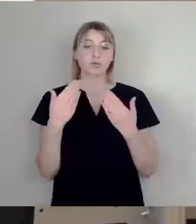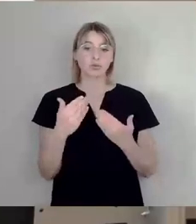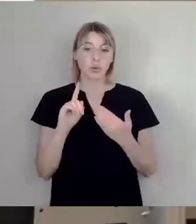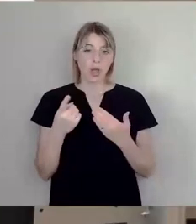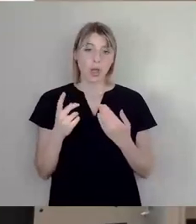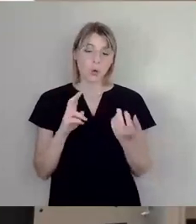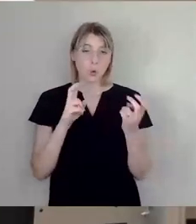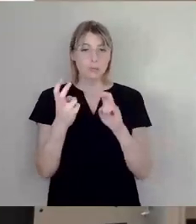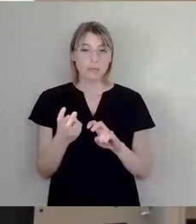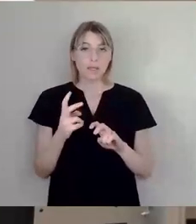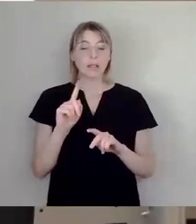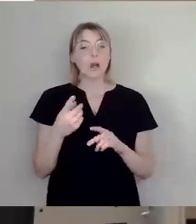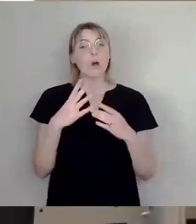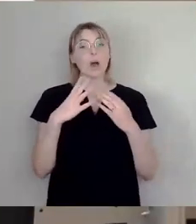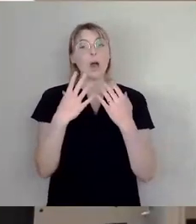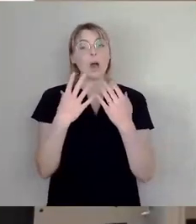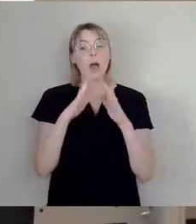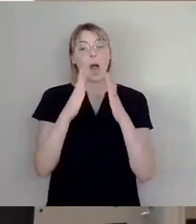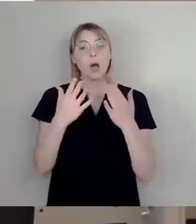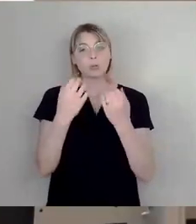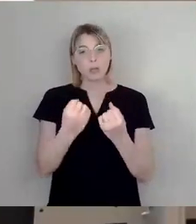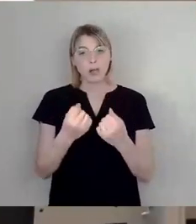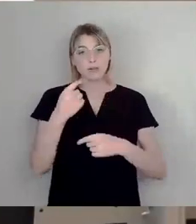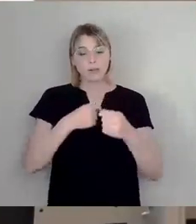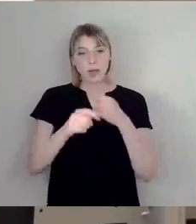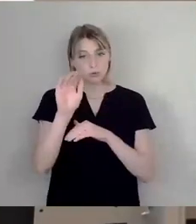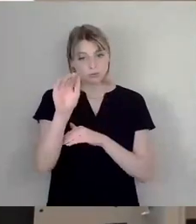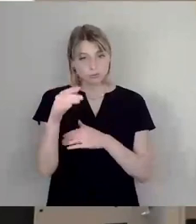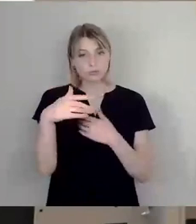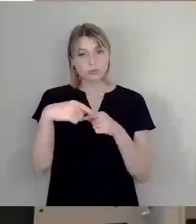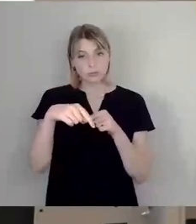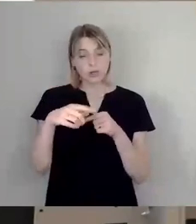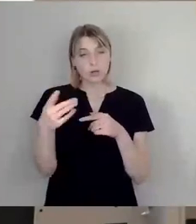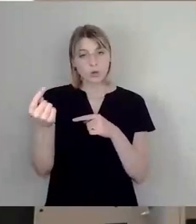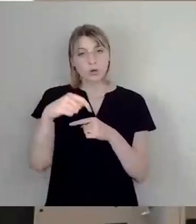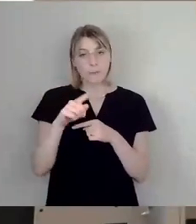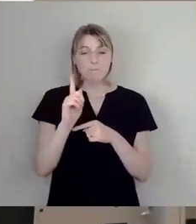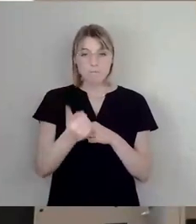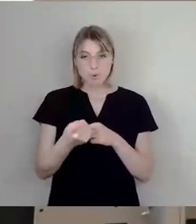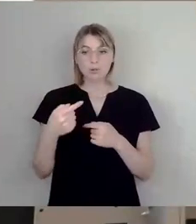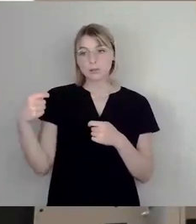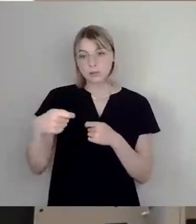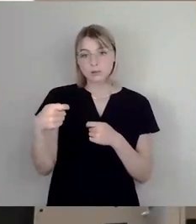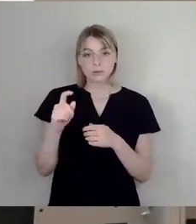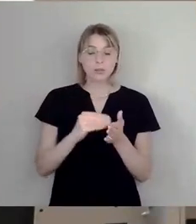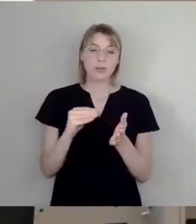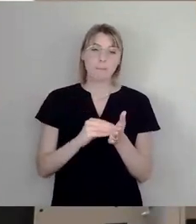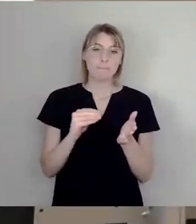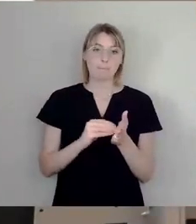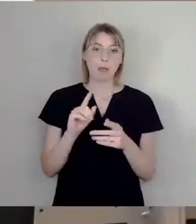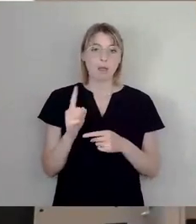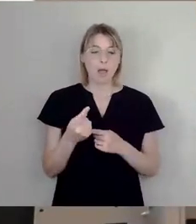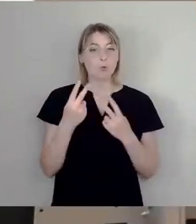Haushaltsverhandlungen, die wir haben werden, und wo das Ganze eben haushalterisch untersetzt werden muss, dass Sie dann auch dabei